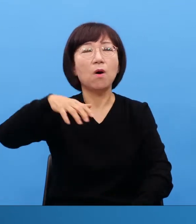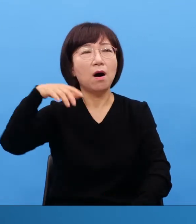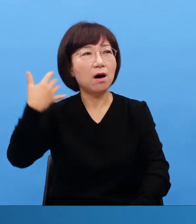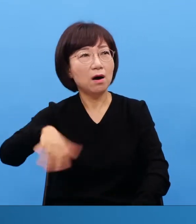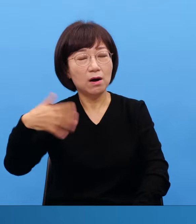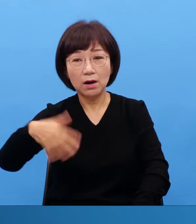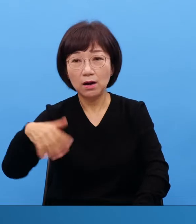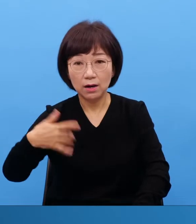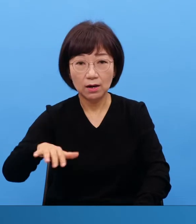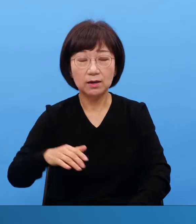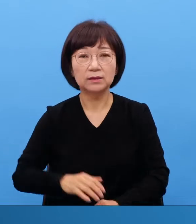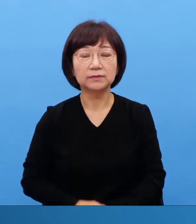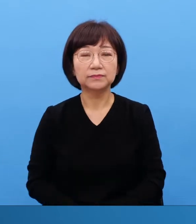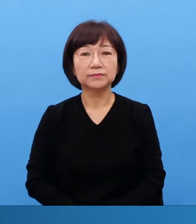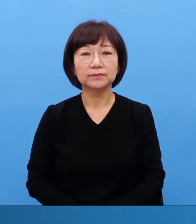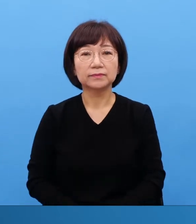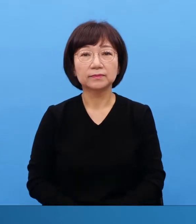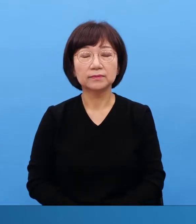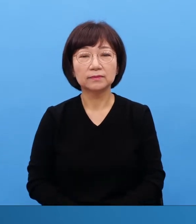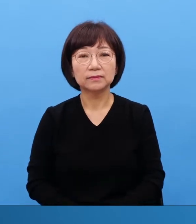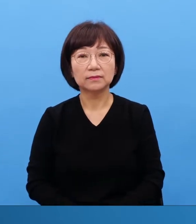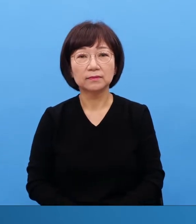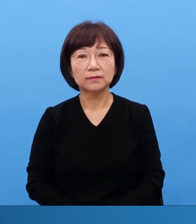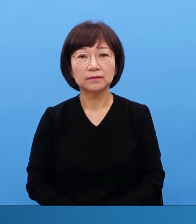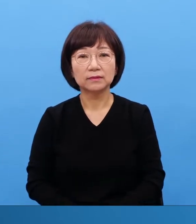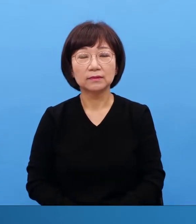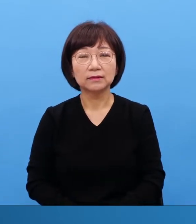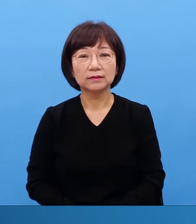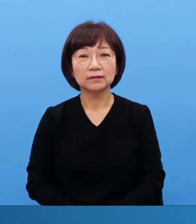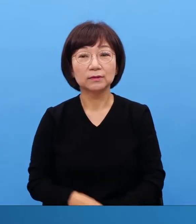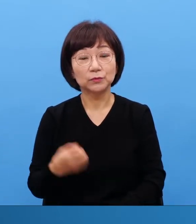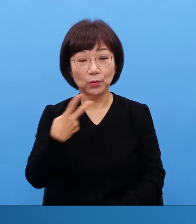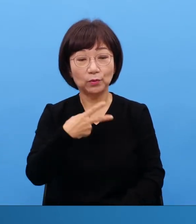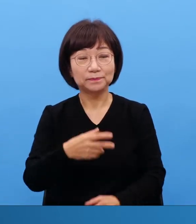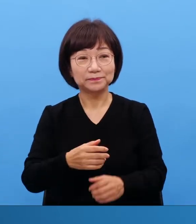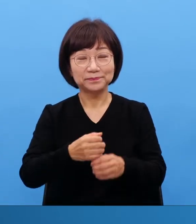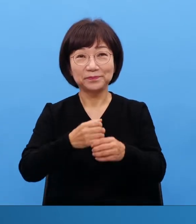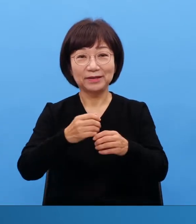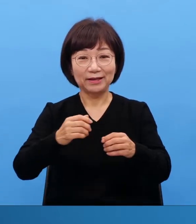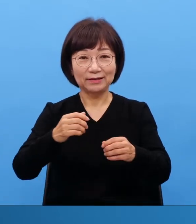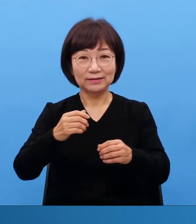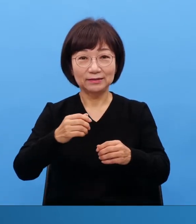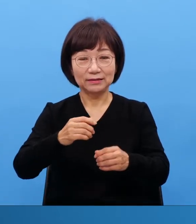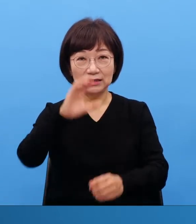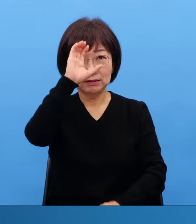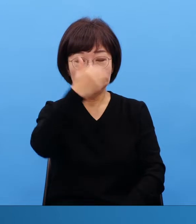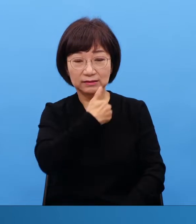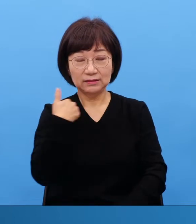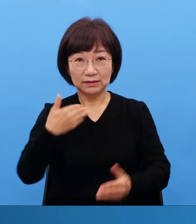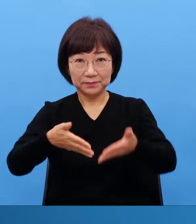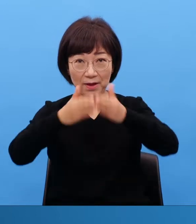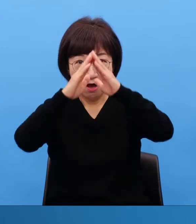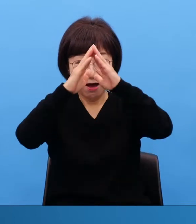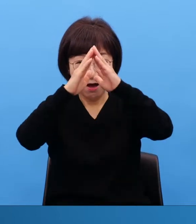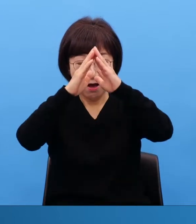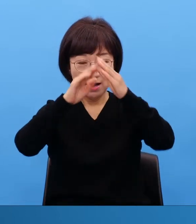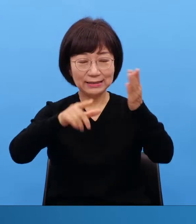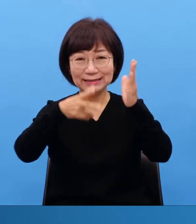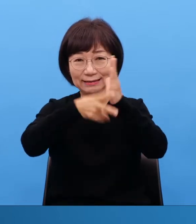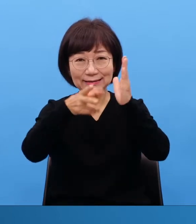그리고 뭐 재료만 봐도 우리가 야 이거 엄청나구나 하는걸 느끼게 됩니다